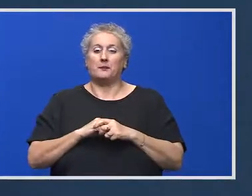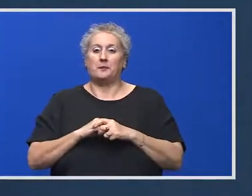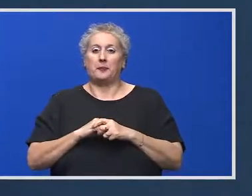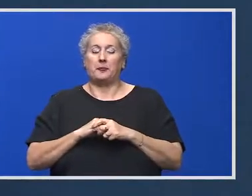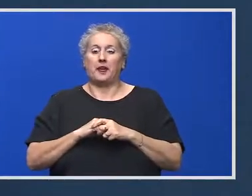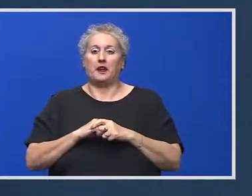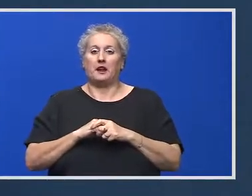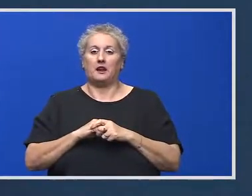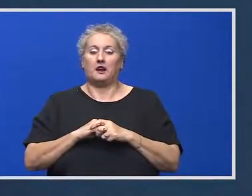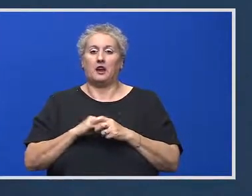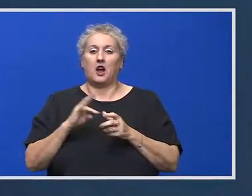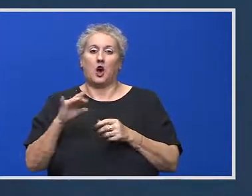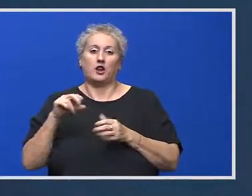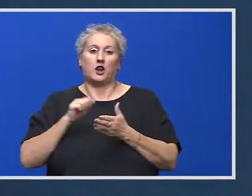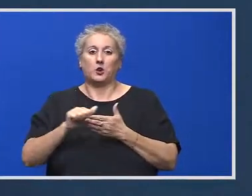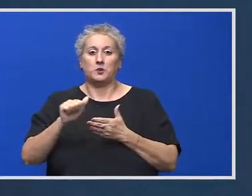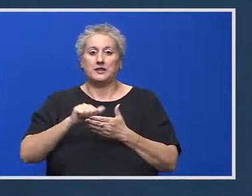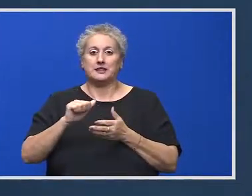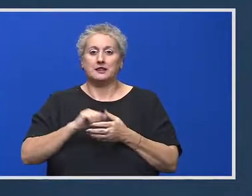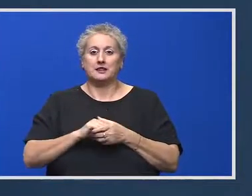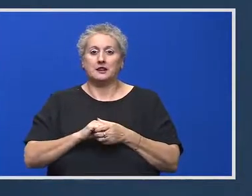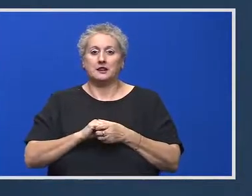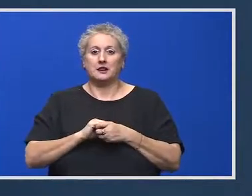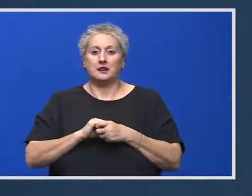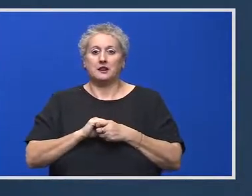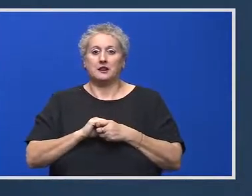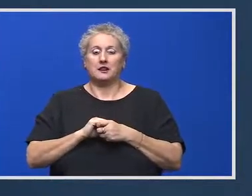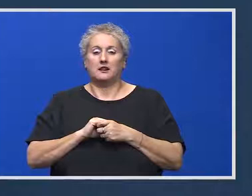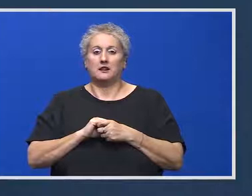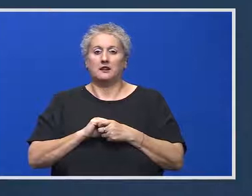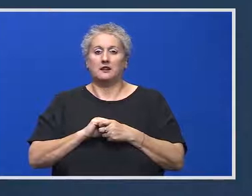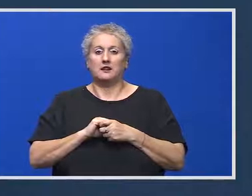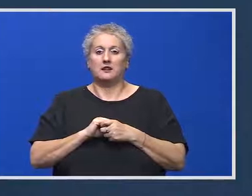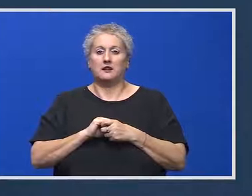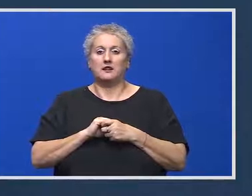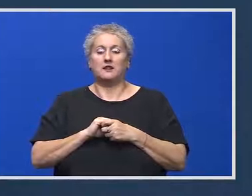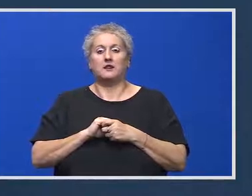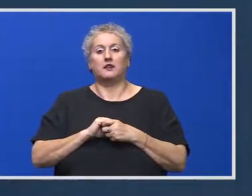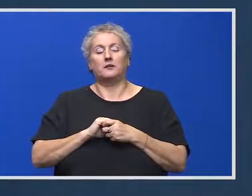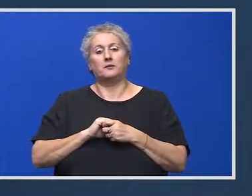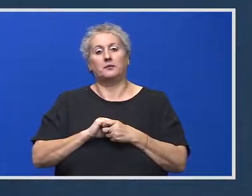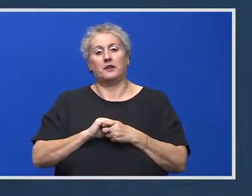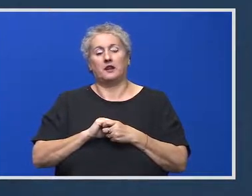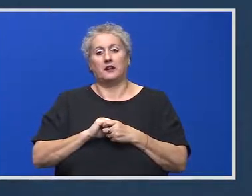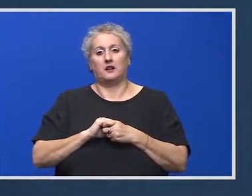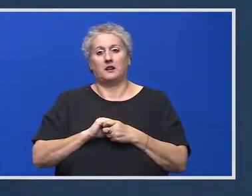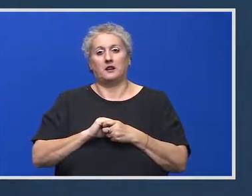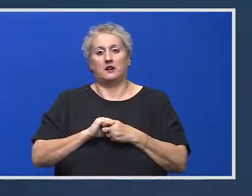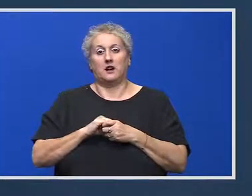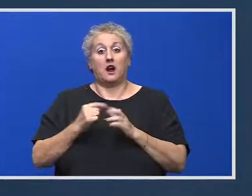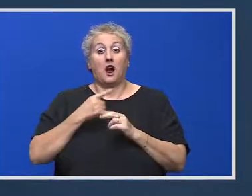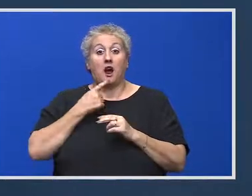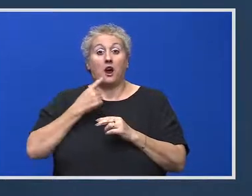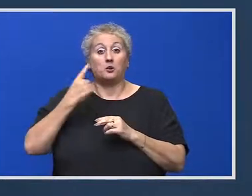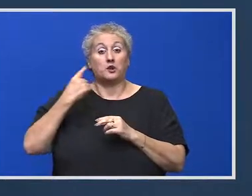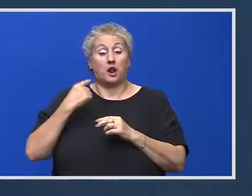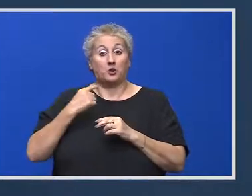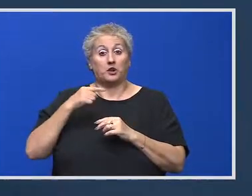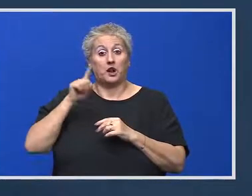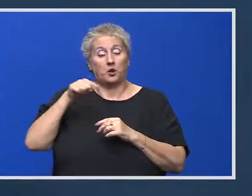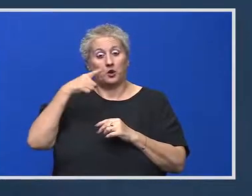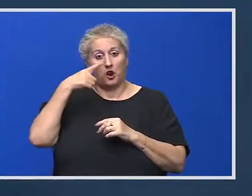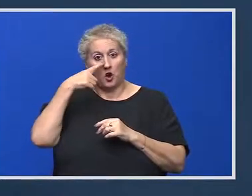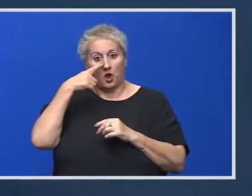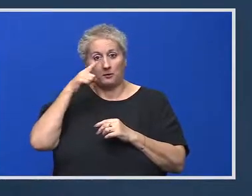Hot News. În legătură cu Banca Internațională de Investiții. Da. Anul trecut, în noiembrie